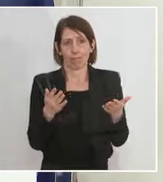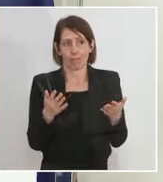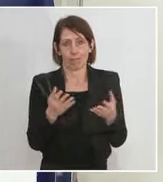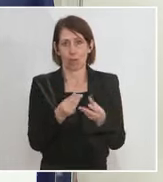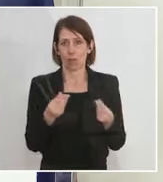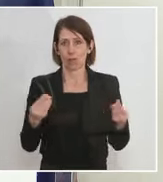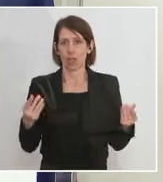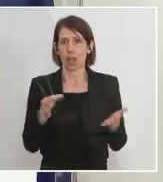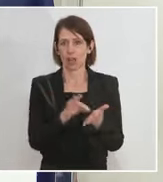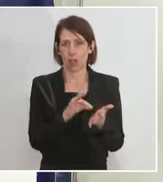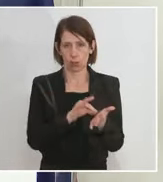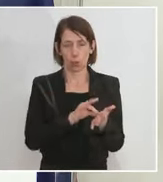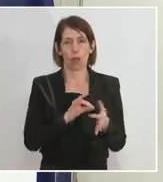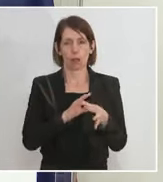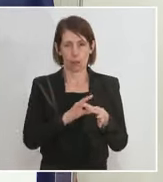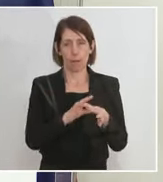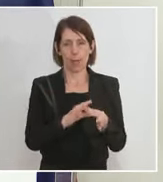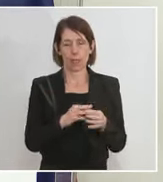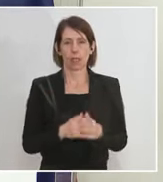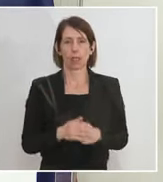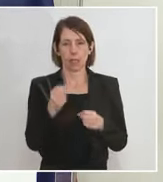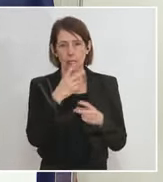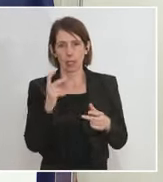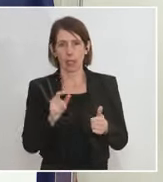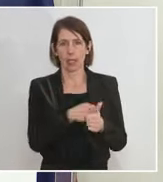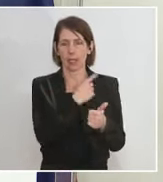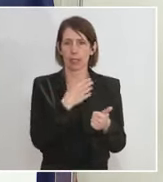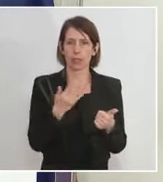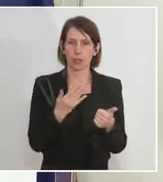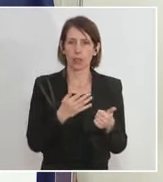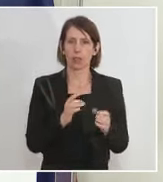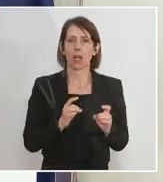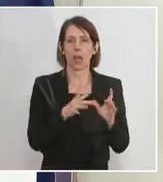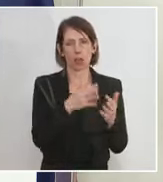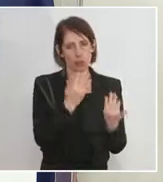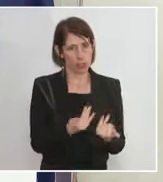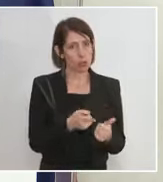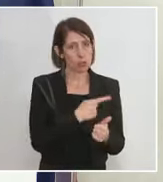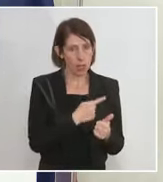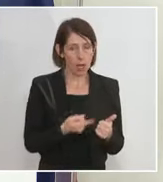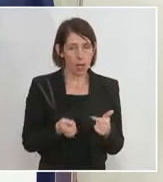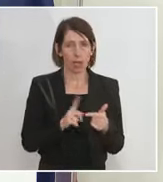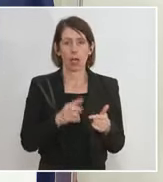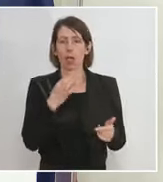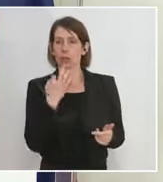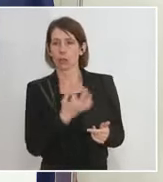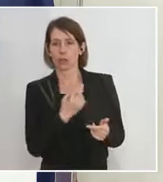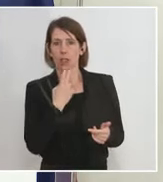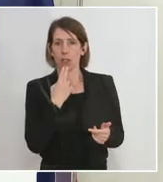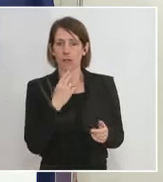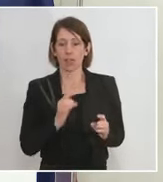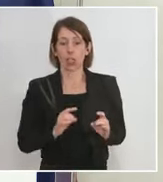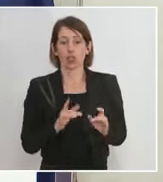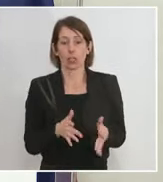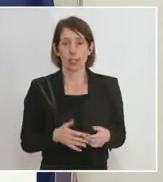Faktoren. Zum einen natürlich an der Frage der Ansteckungszahlen, zum zweiten aber auch an der Frage, wer steckt sich an?